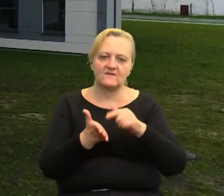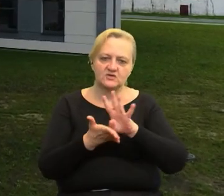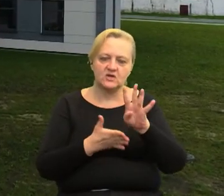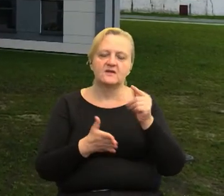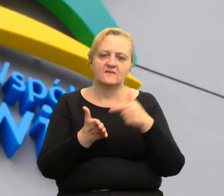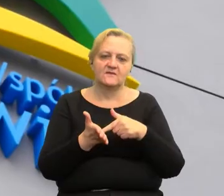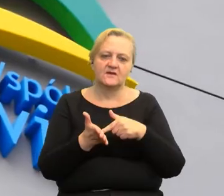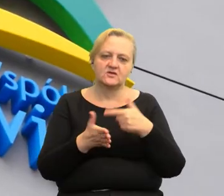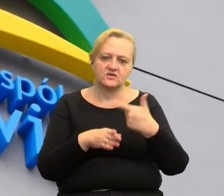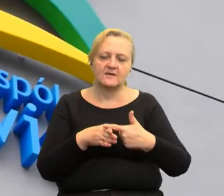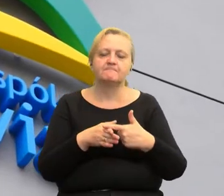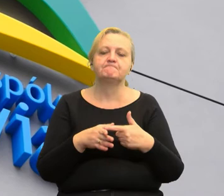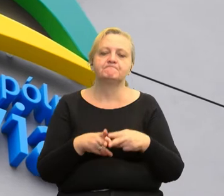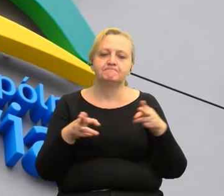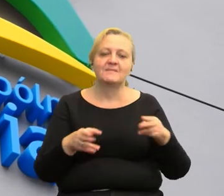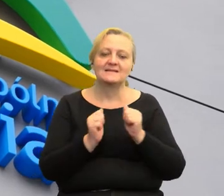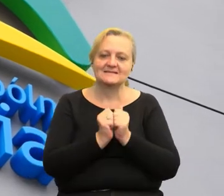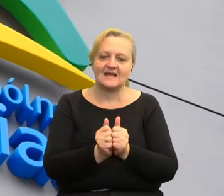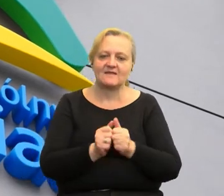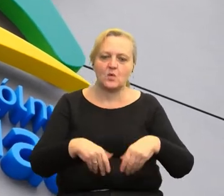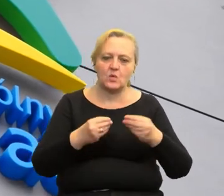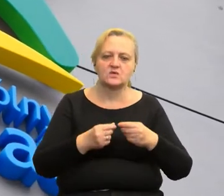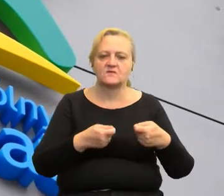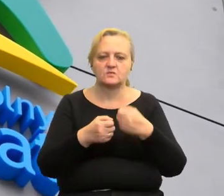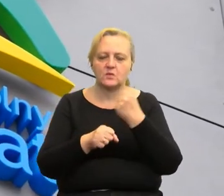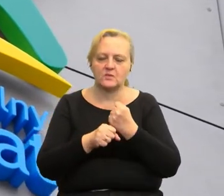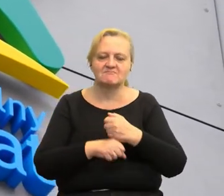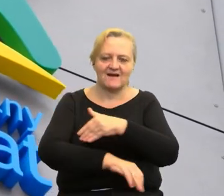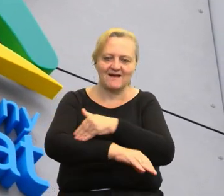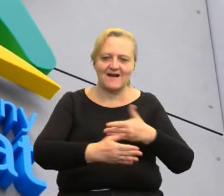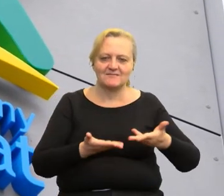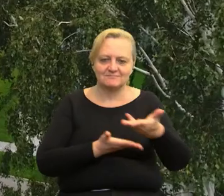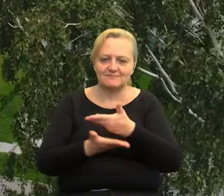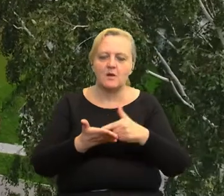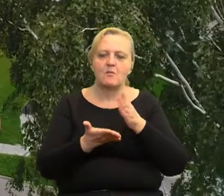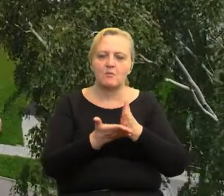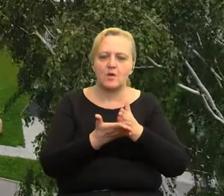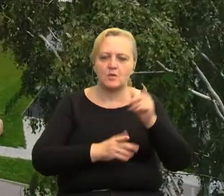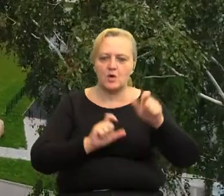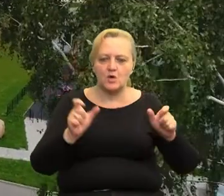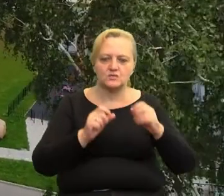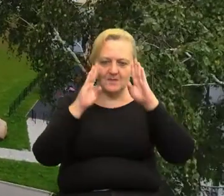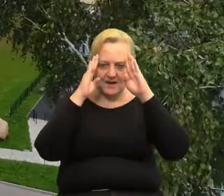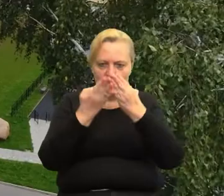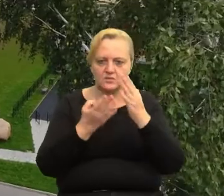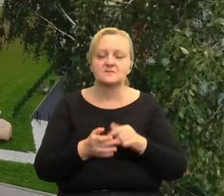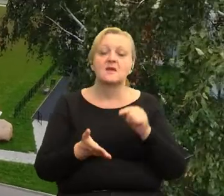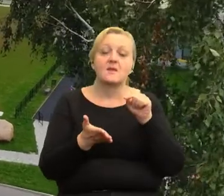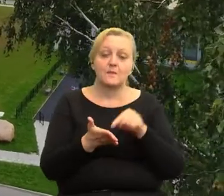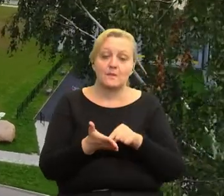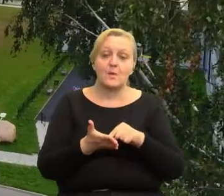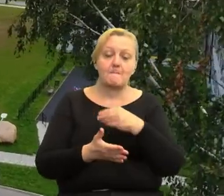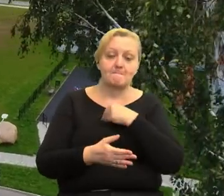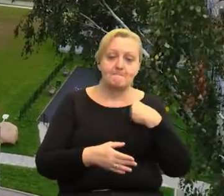-2020 zadanie Rozwój współpracy transgranicznej w zakresie pomocy osobom z autyzmem na pograniczu